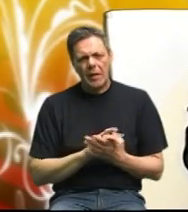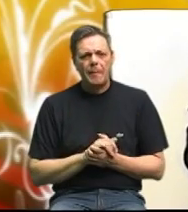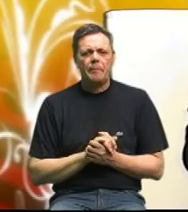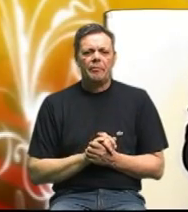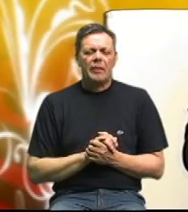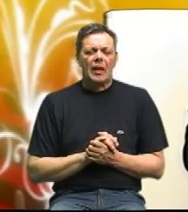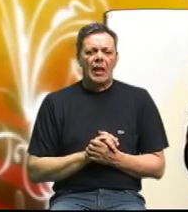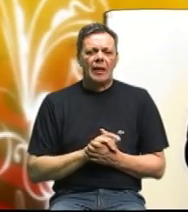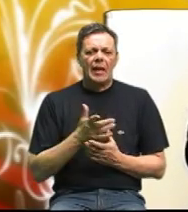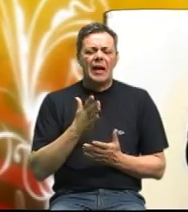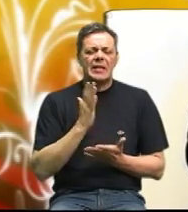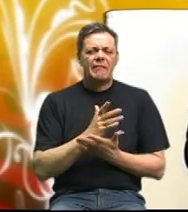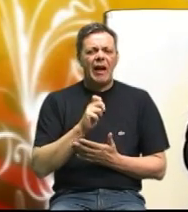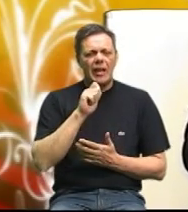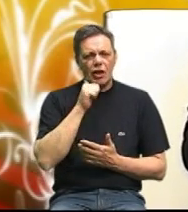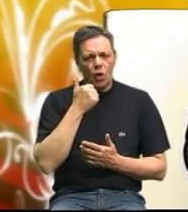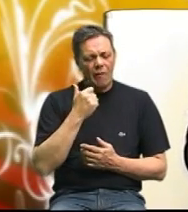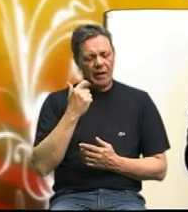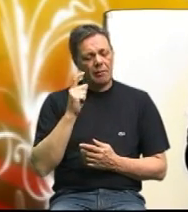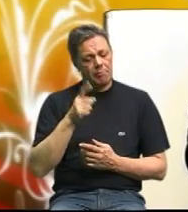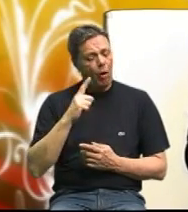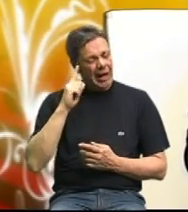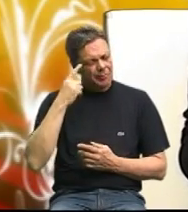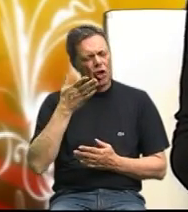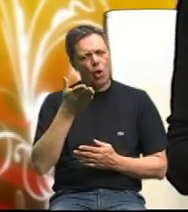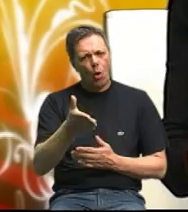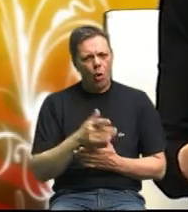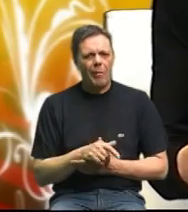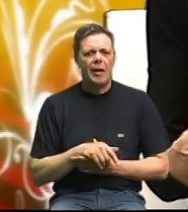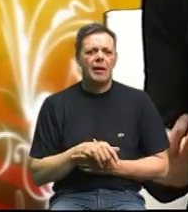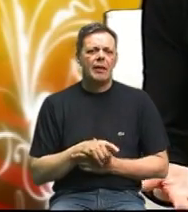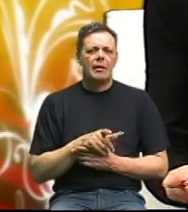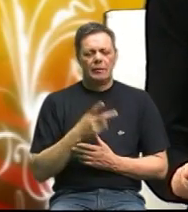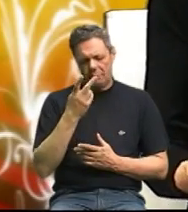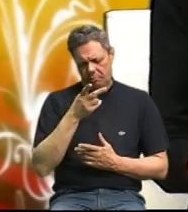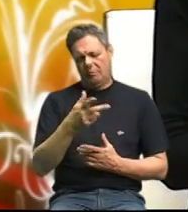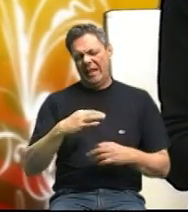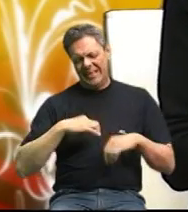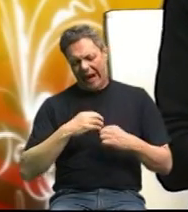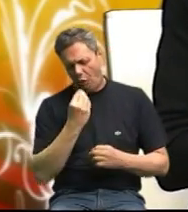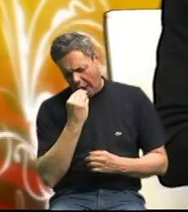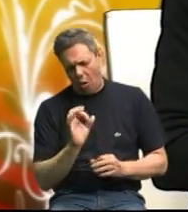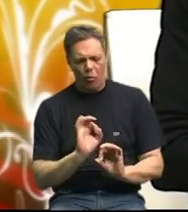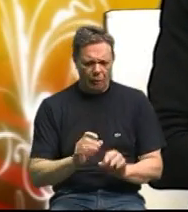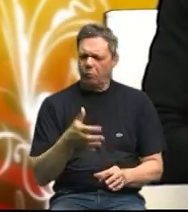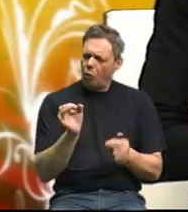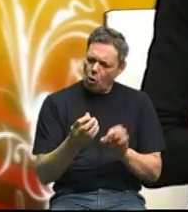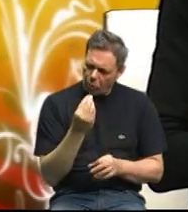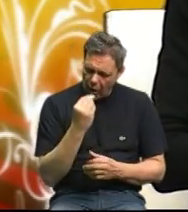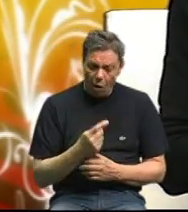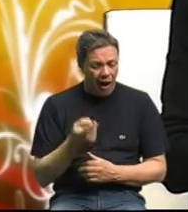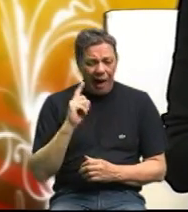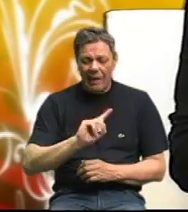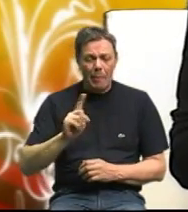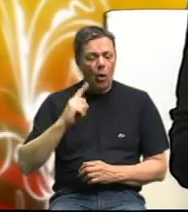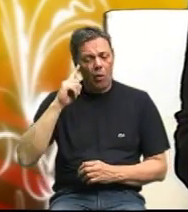Da svaki čovjek razmišlja o tome da ovo je zdravo jelo, ovo je dobro jelo, ali